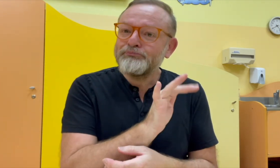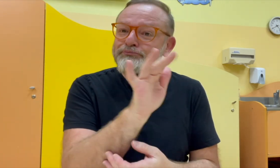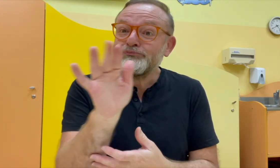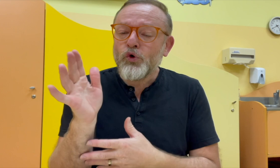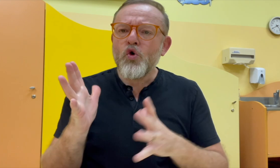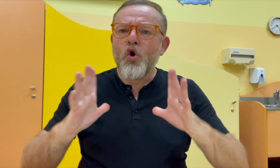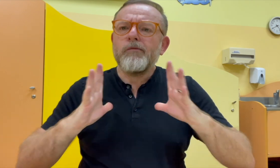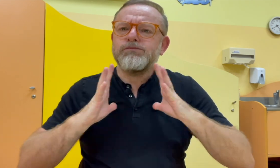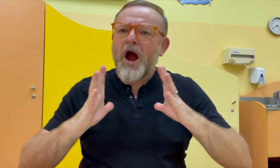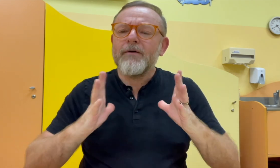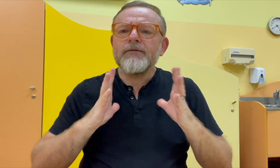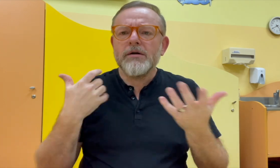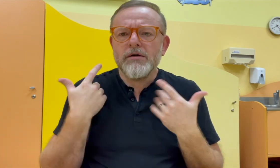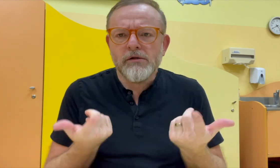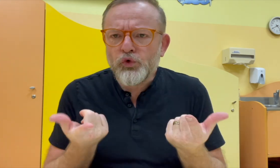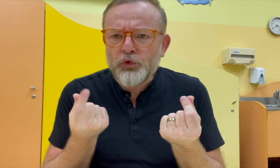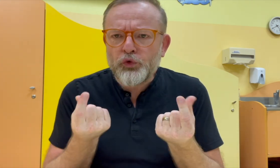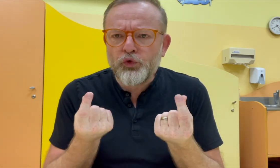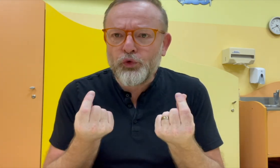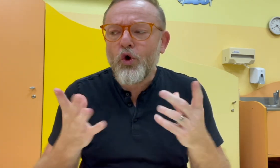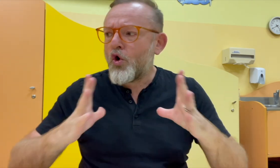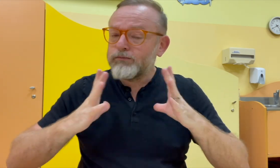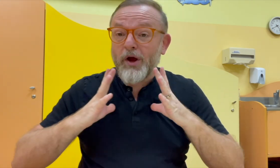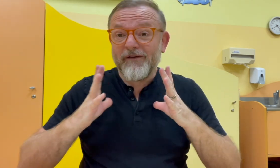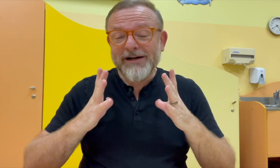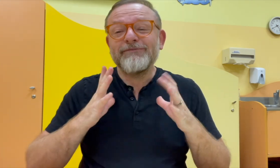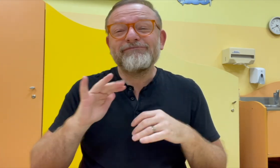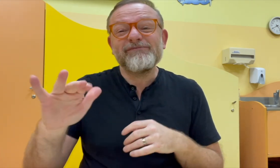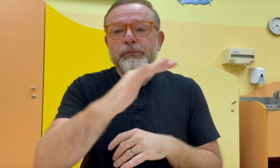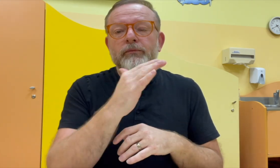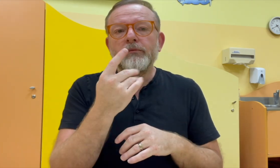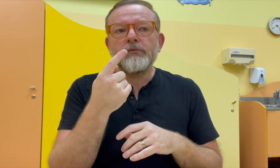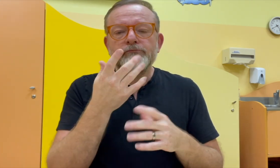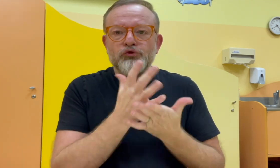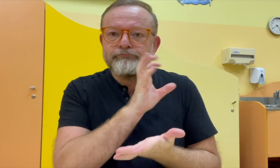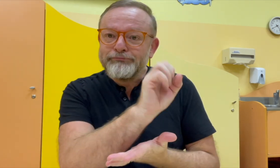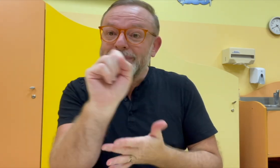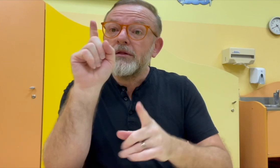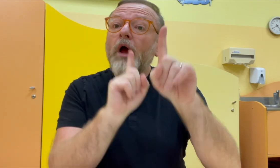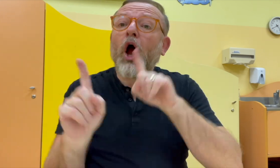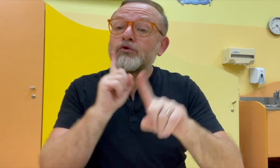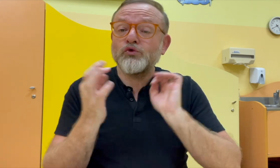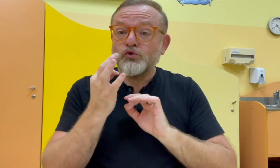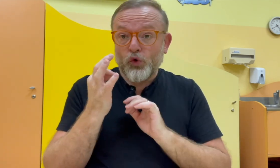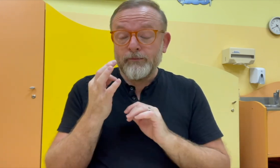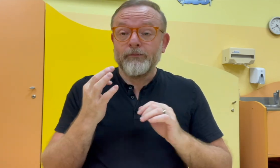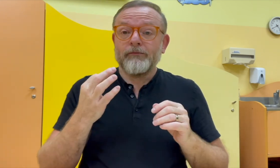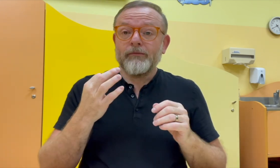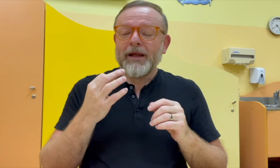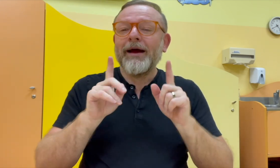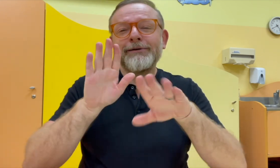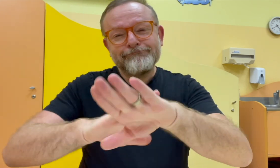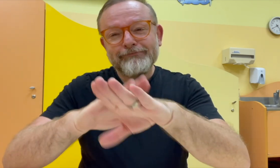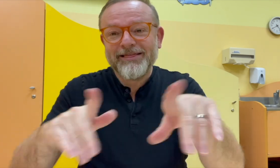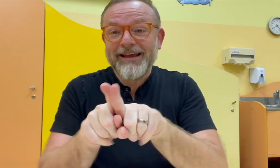lidé se od sebe mohou něco naučit nebo si nějak delegovat práci. Ale setkávám se s velkými obavami ze stran pedagogů. A